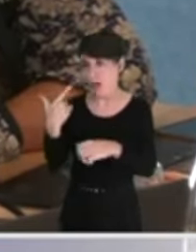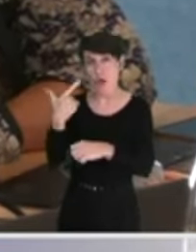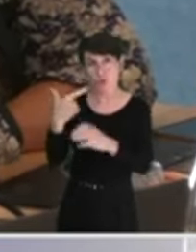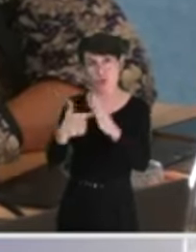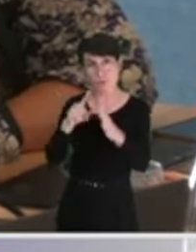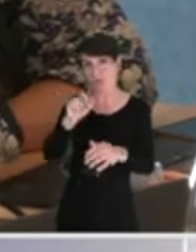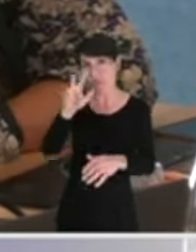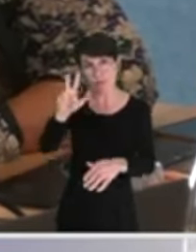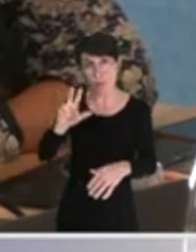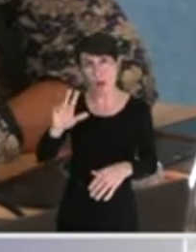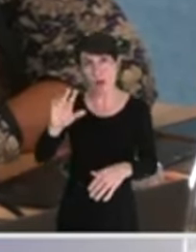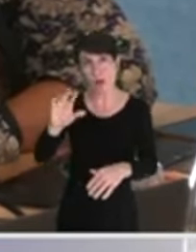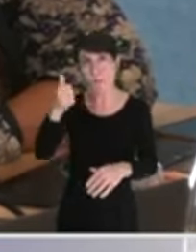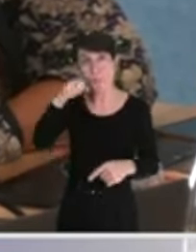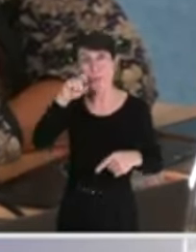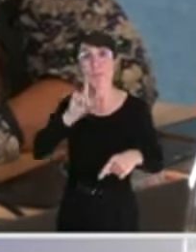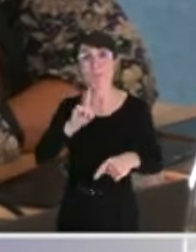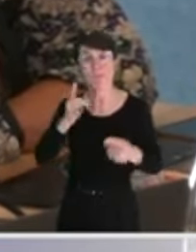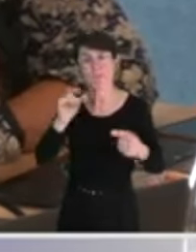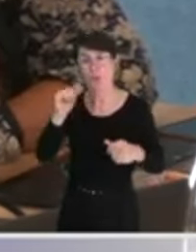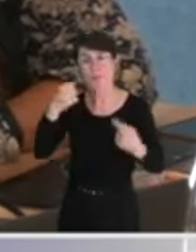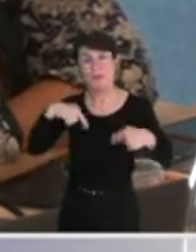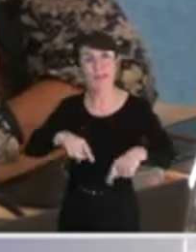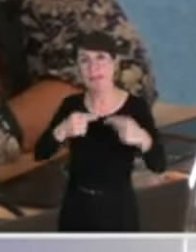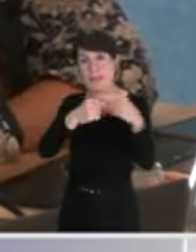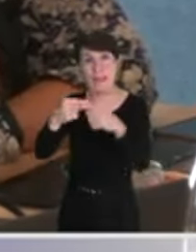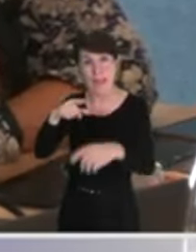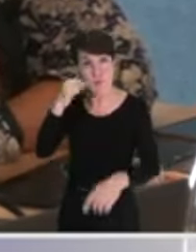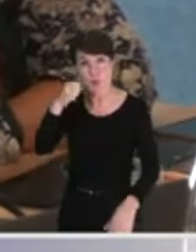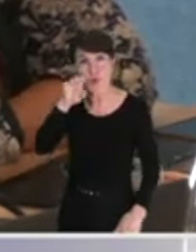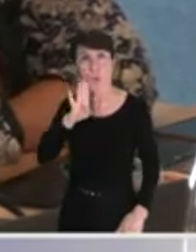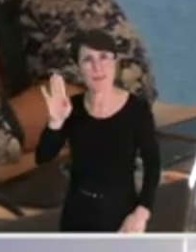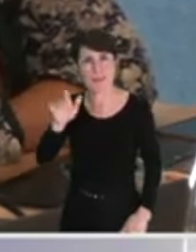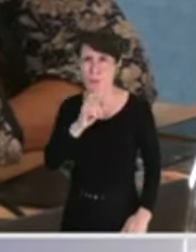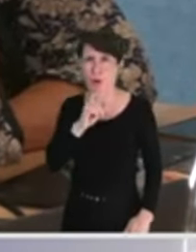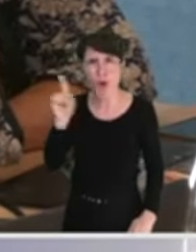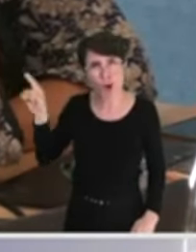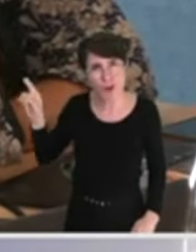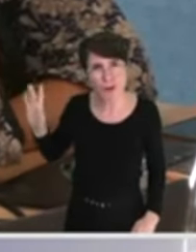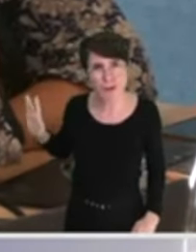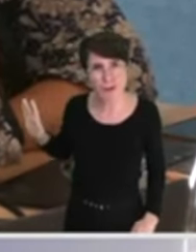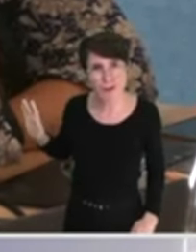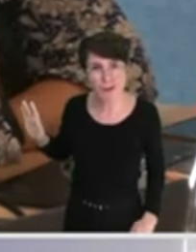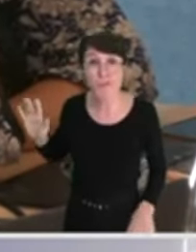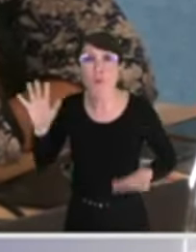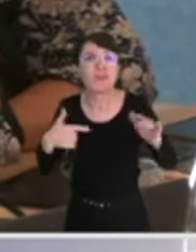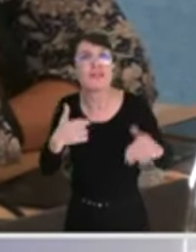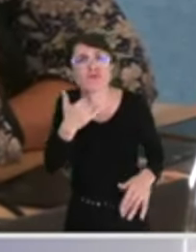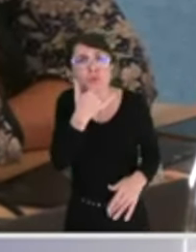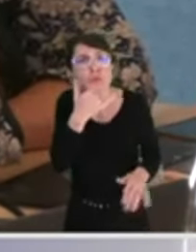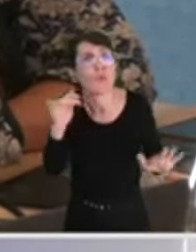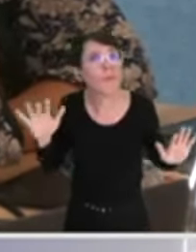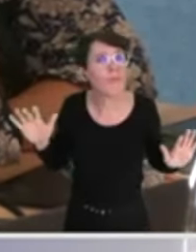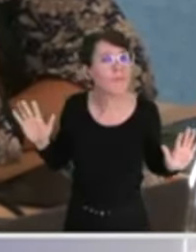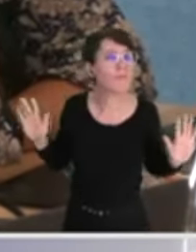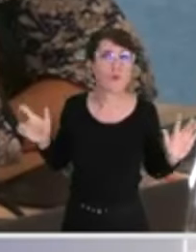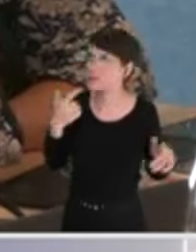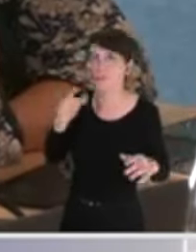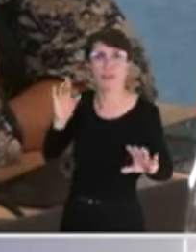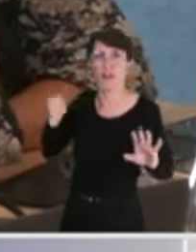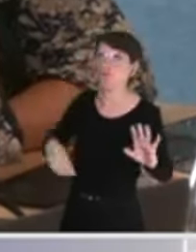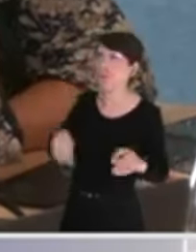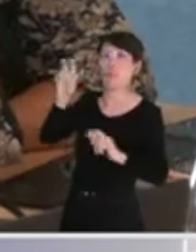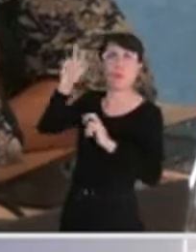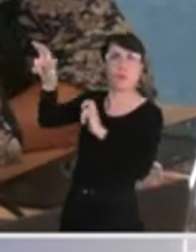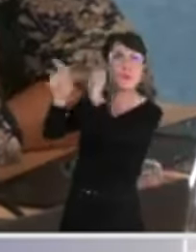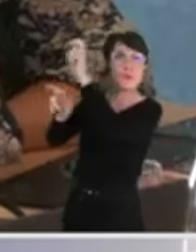à ma connaissance, à ma connaissance, mais évidemment, je peux me tromper. Alors, je crois que pour en finir, si